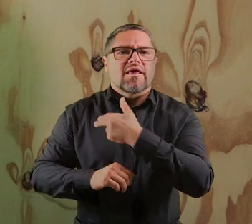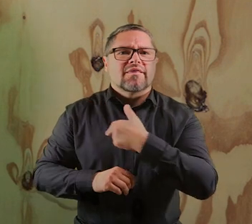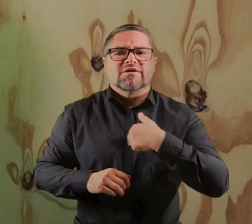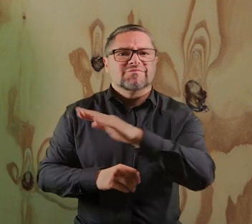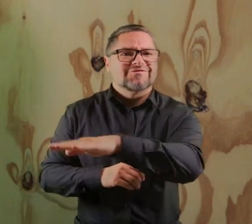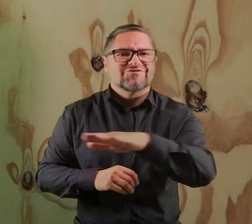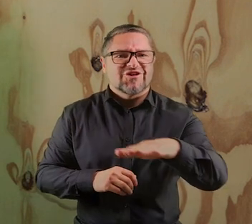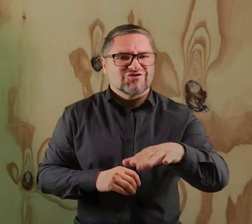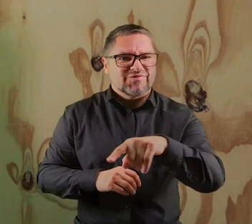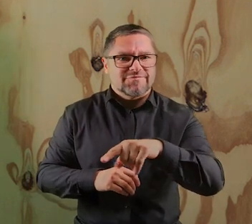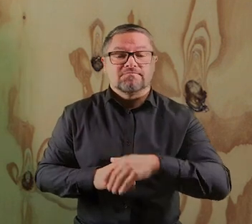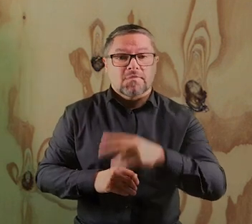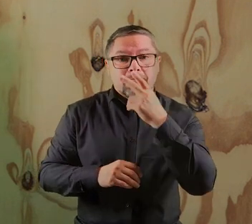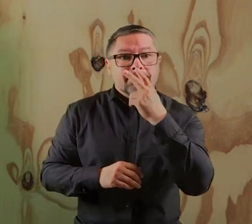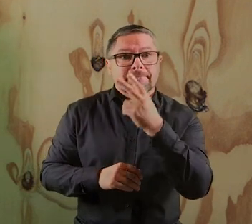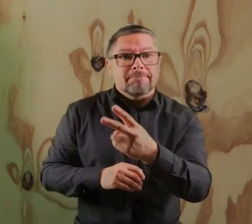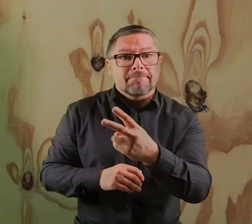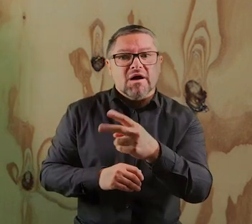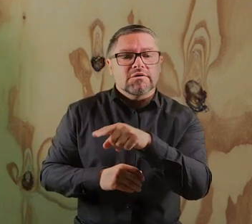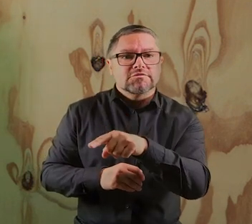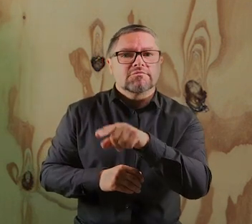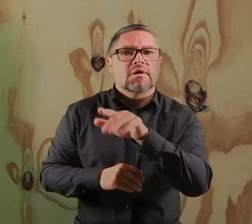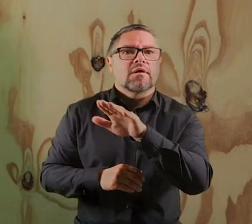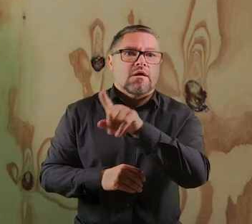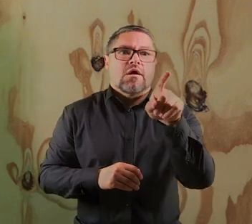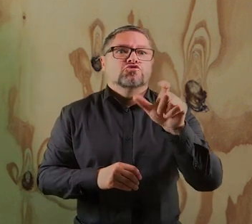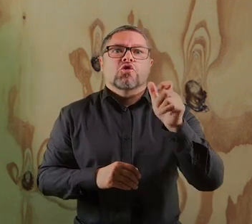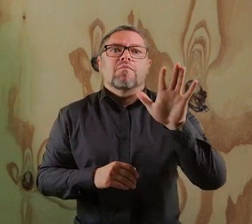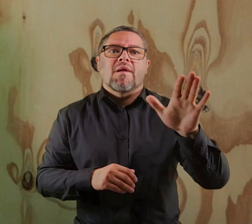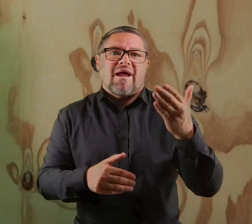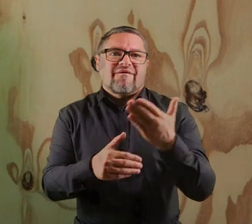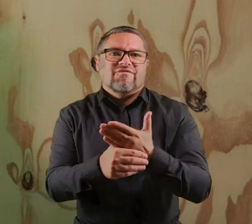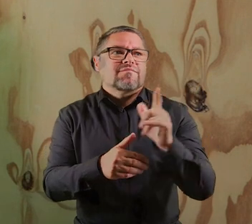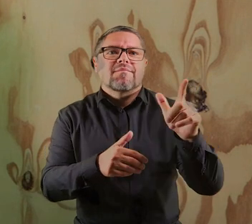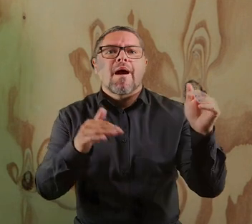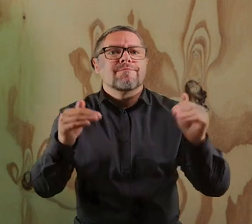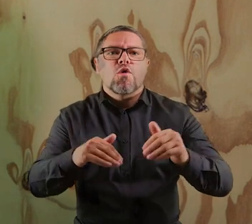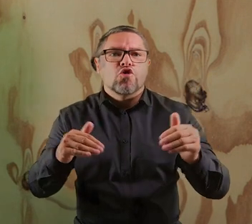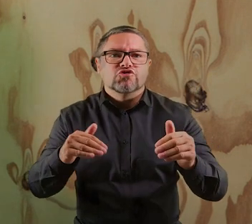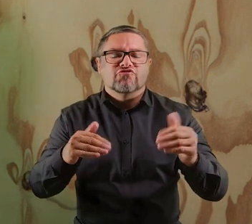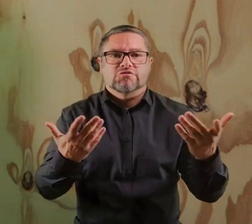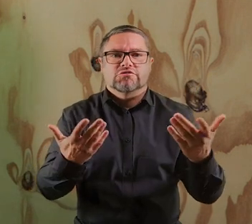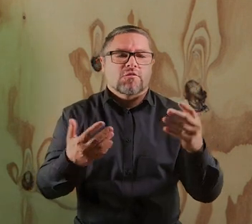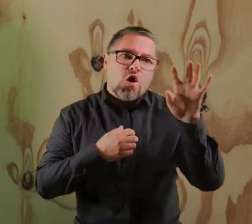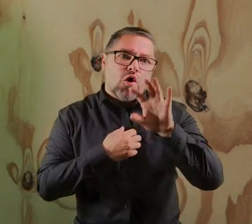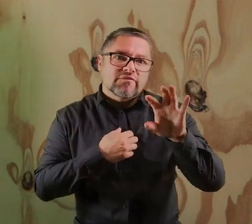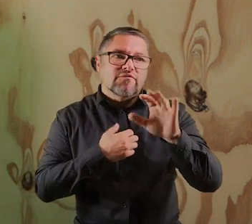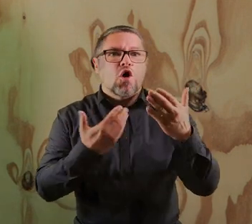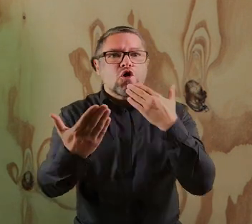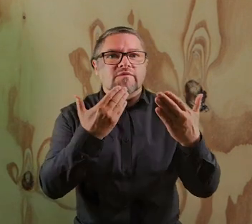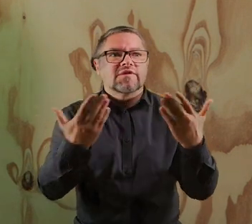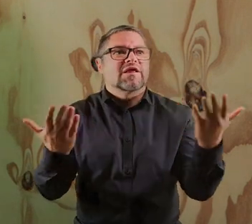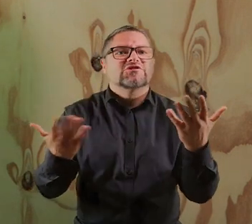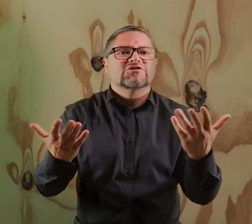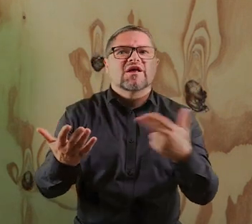z naszymi podopiecznymi, czyli patrzymy na zasoby Państwa, firmy i nasze i rozmawiamy o